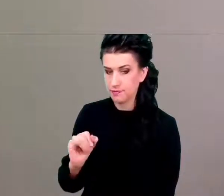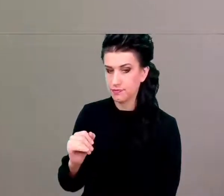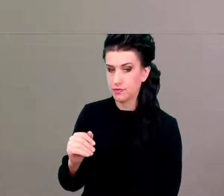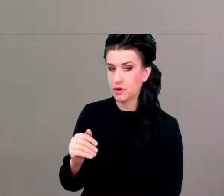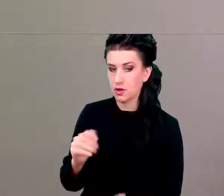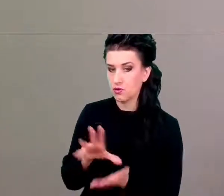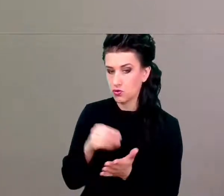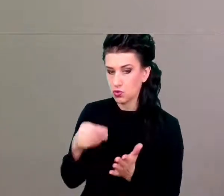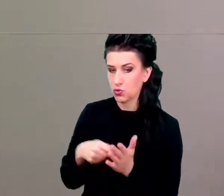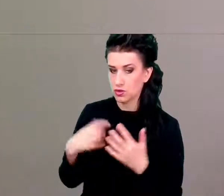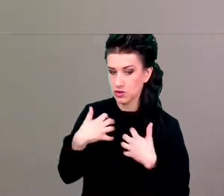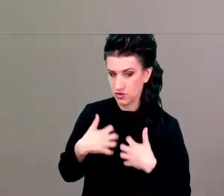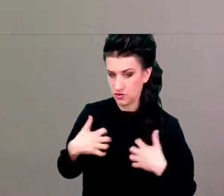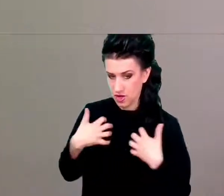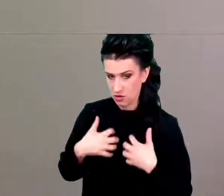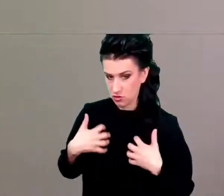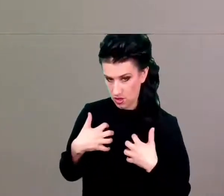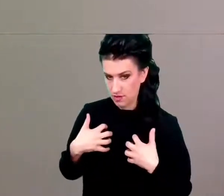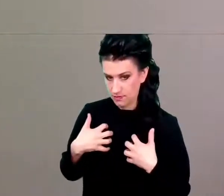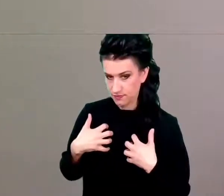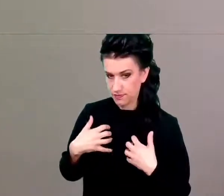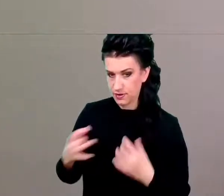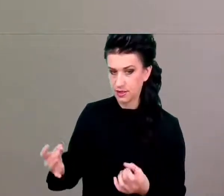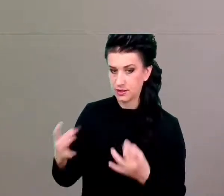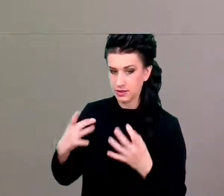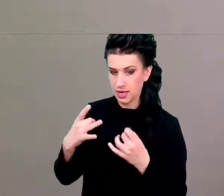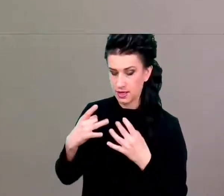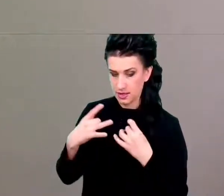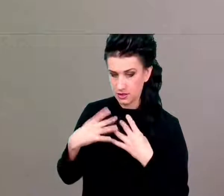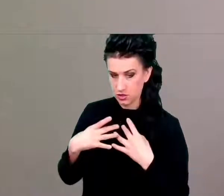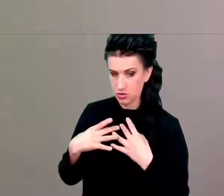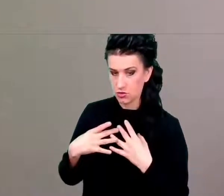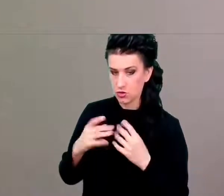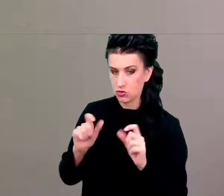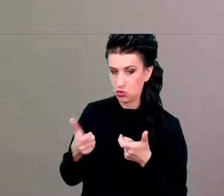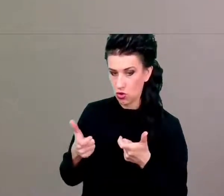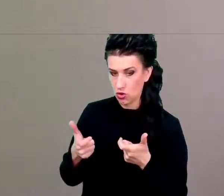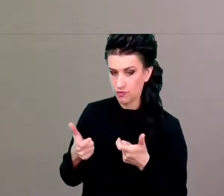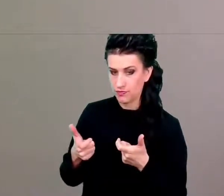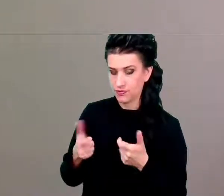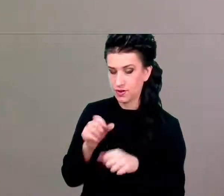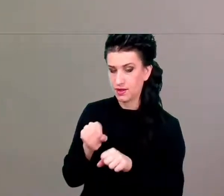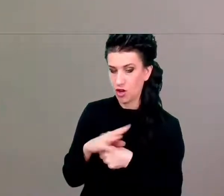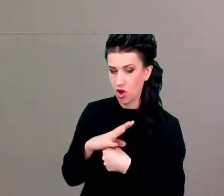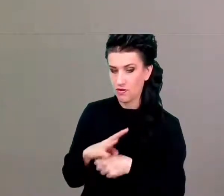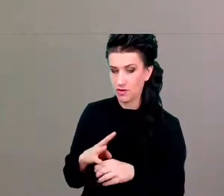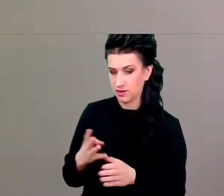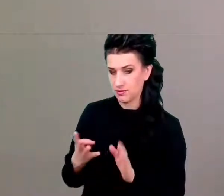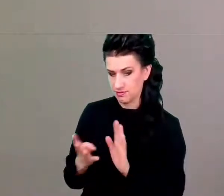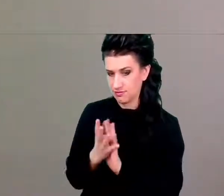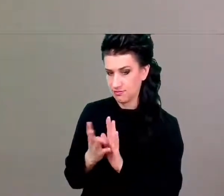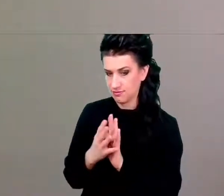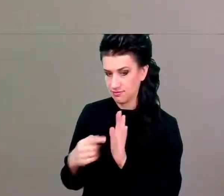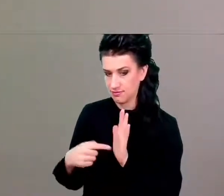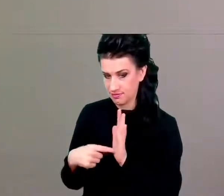zakażenia wirusem SARS-CoV-2. I te wyniki sugerują, że